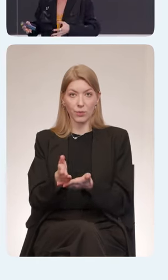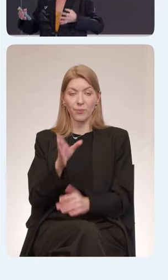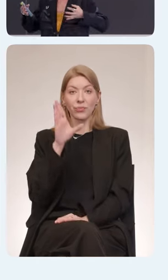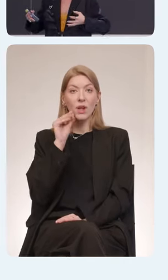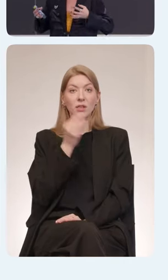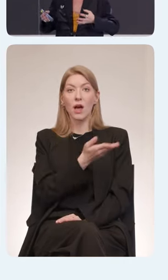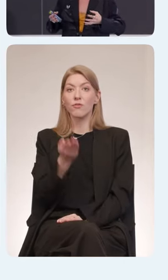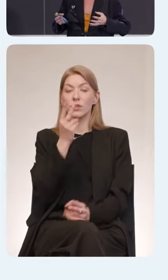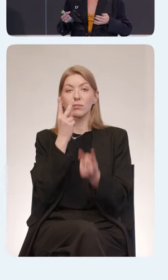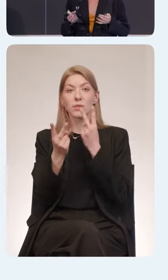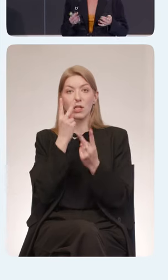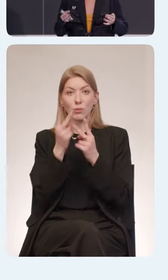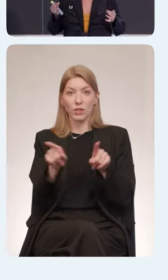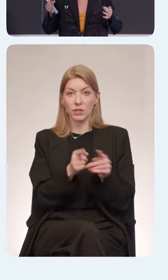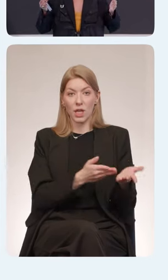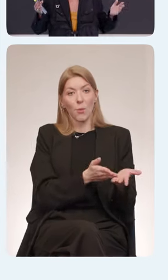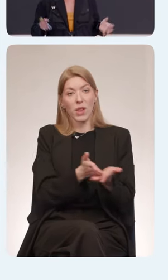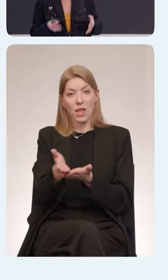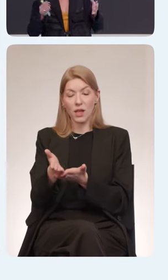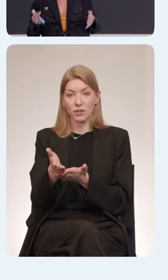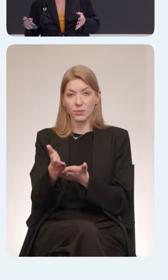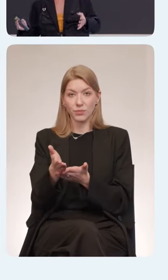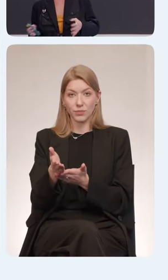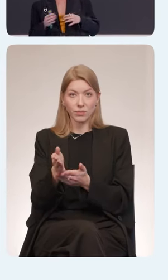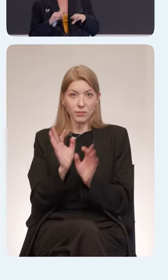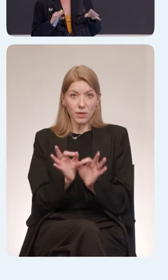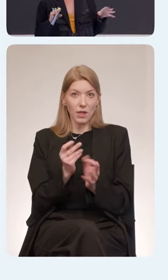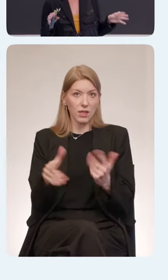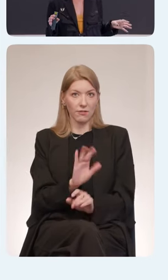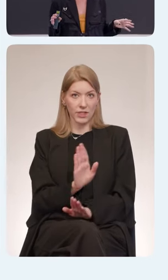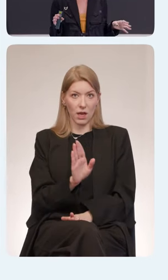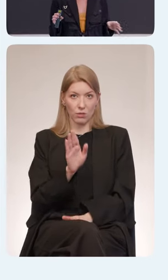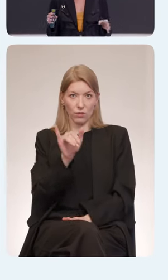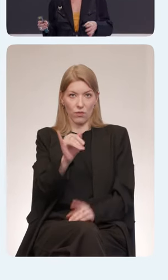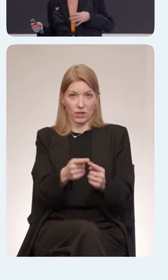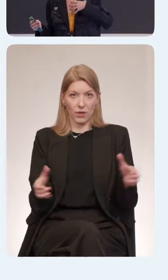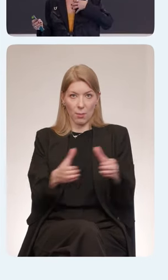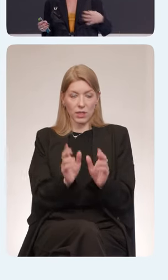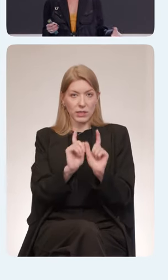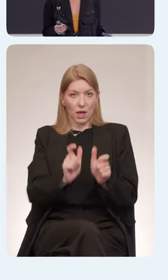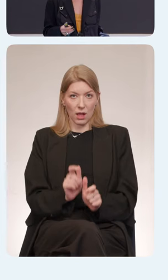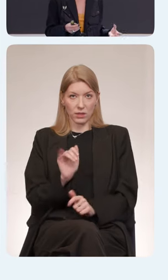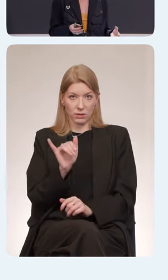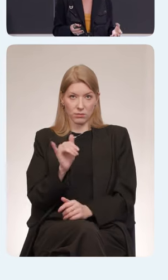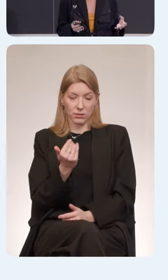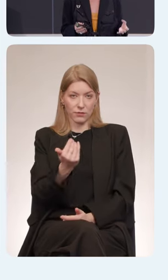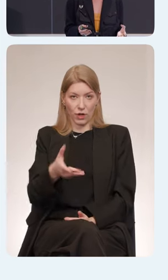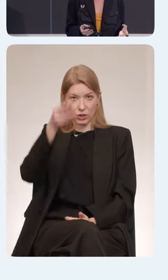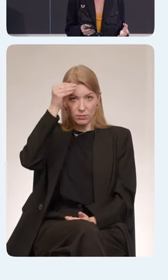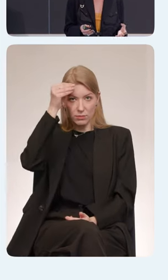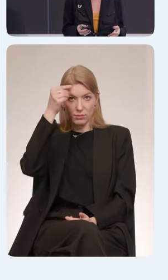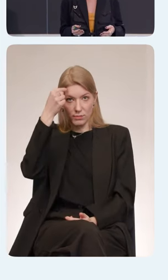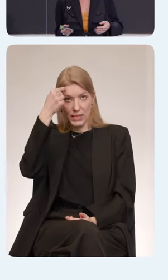вы рассматриваете ролевые модели, поймите правильно, не все в компании, в команде должны разделять ваши идеи. Если у вас не получилось зайти в руководителя